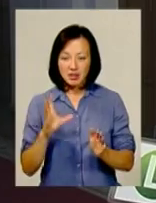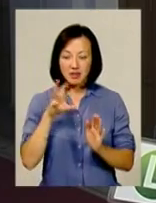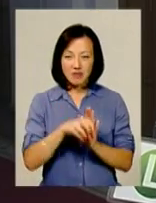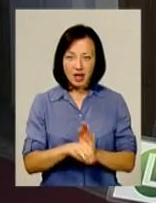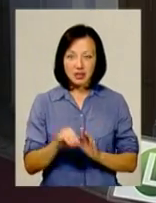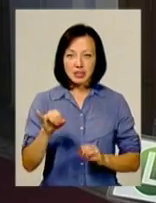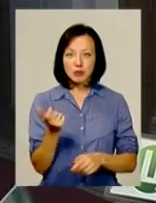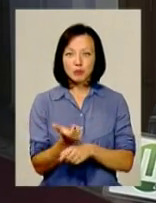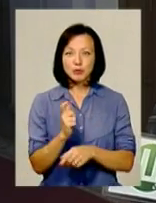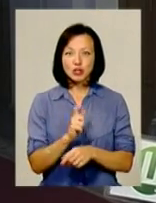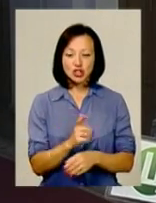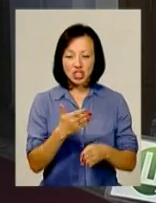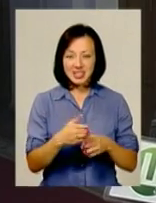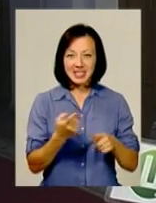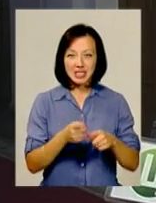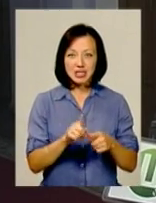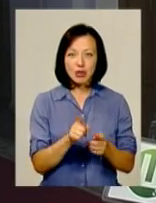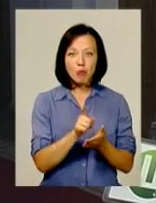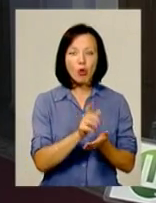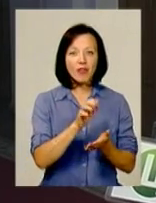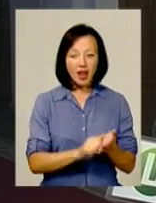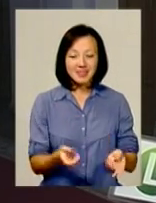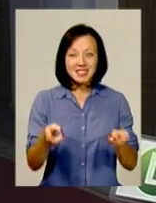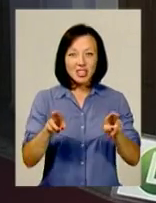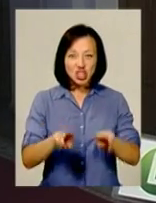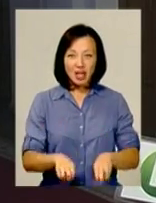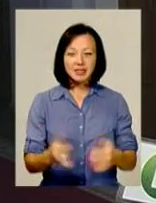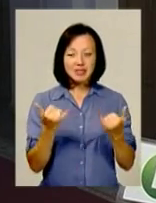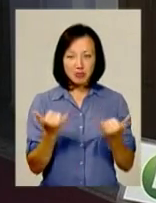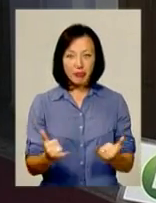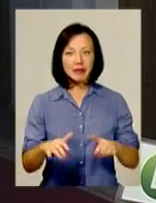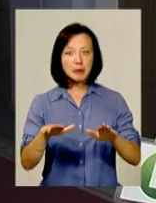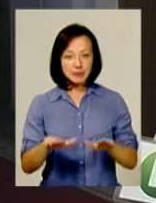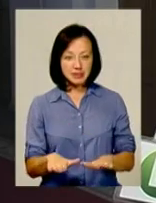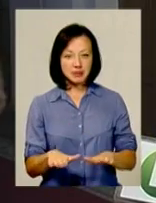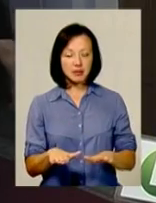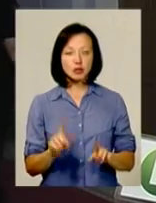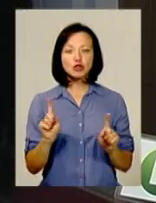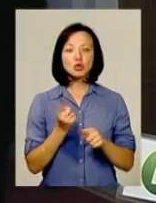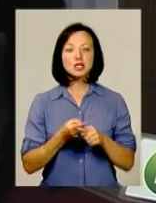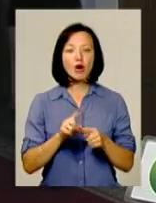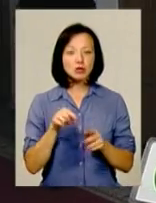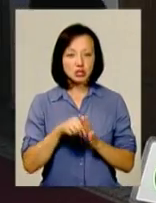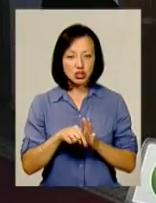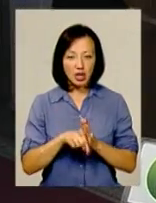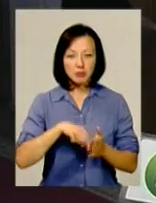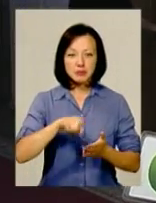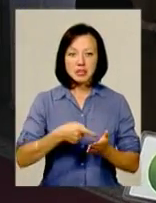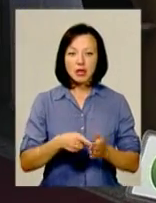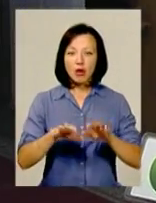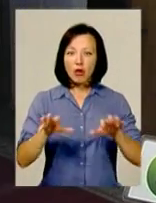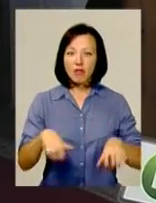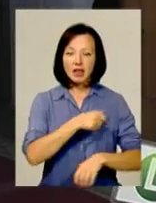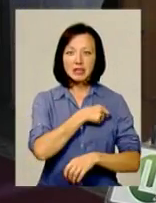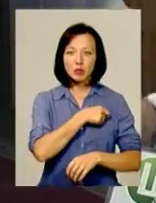більша частина тих податків через зміни в бюджетний кодекс, залишається тепер в межах територіальної громади. Що це означає? Це означає, що міський голова, депутати